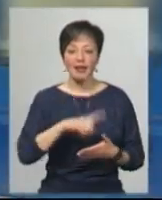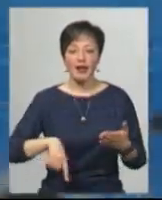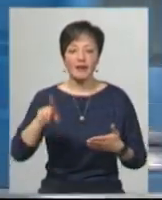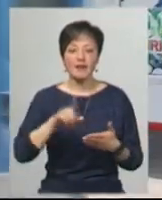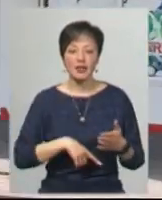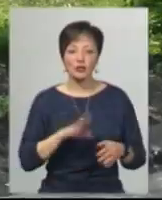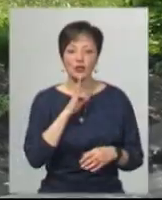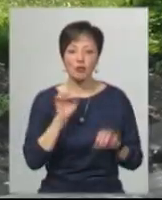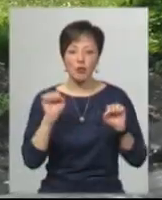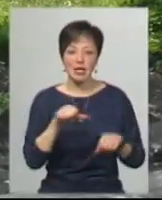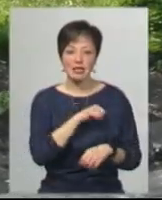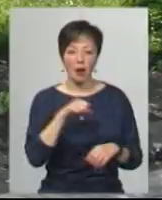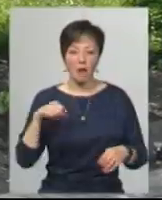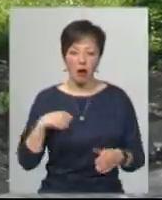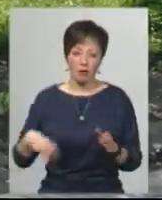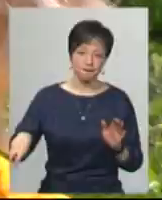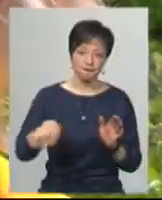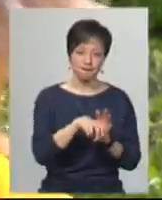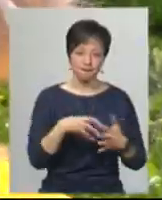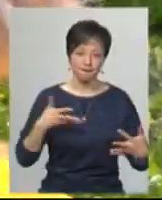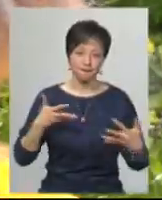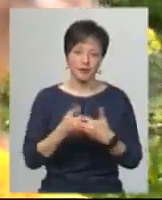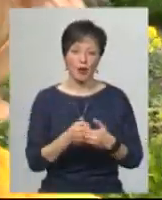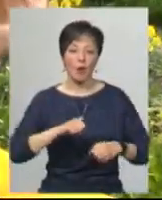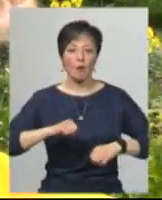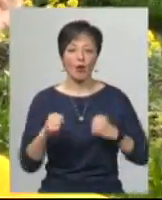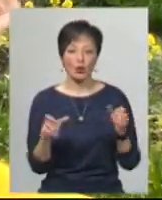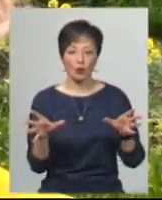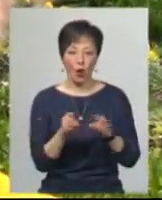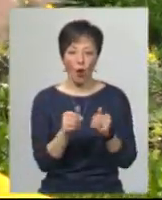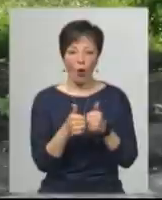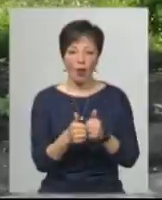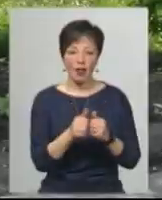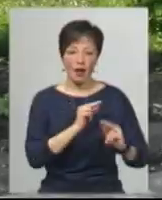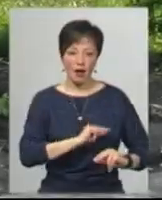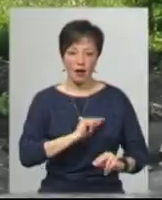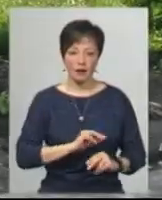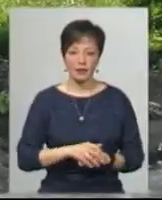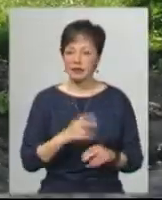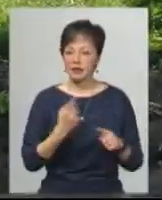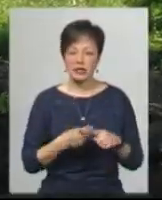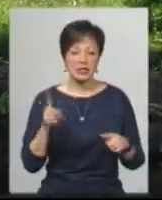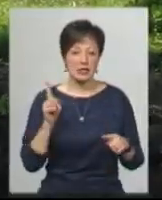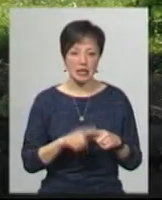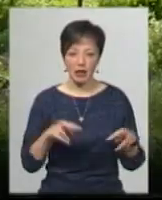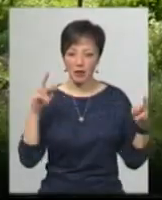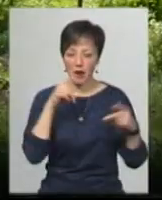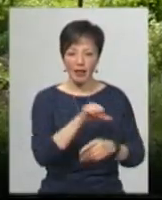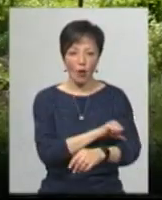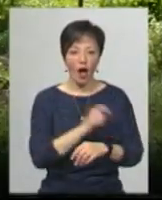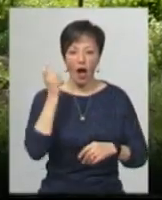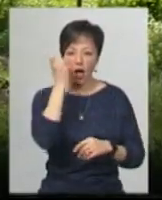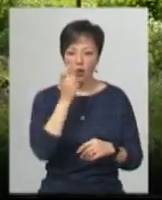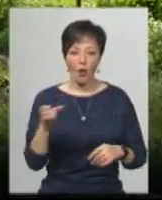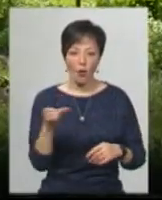те, що Олена могла сама кинутися під колеса і її подруга та колега Наталя Григорук. Це неправда. Наркотики, алкоголь,